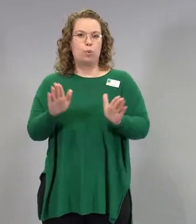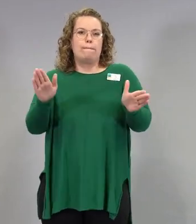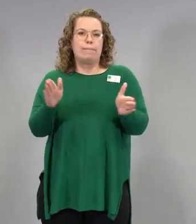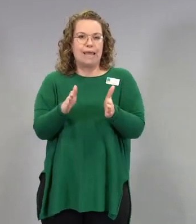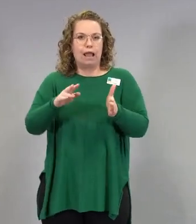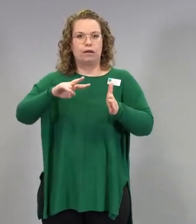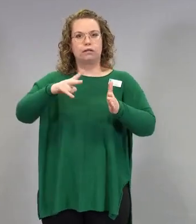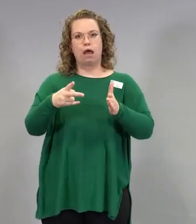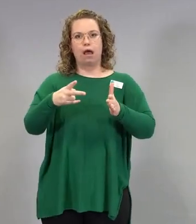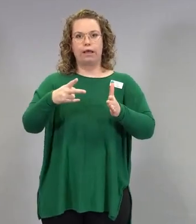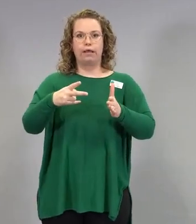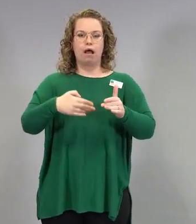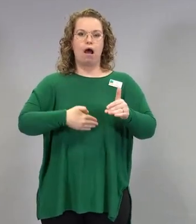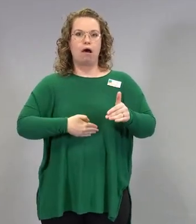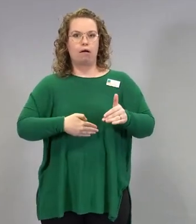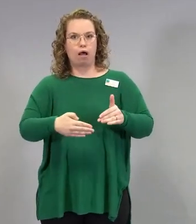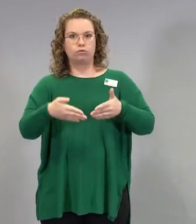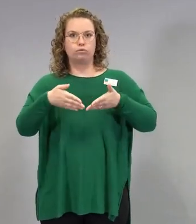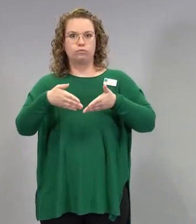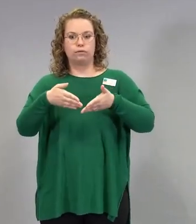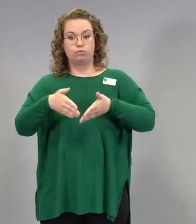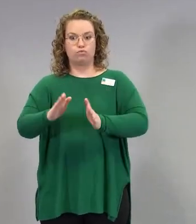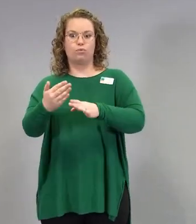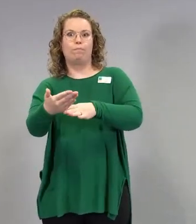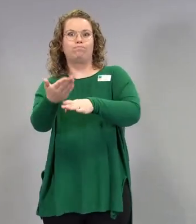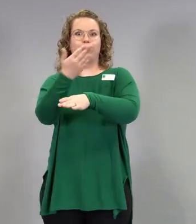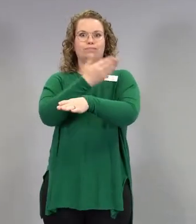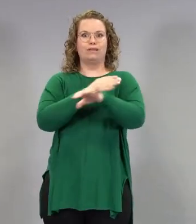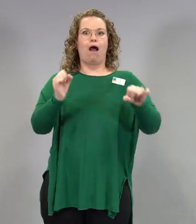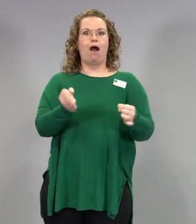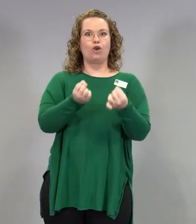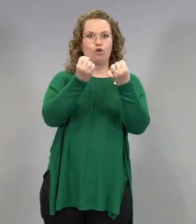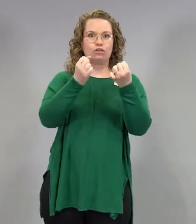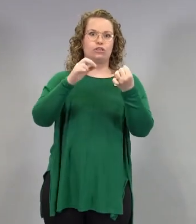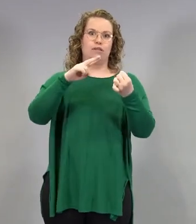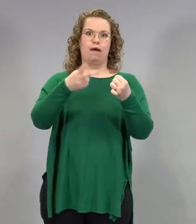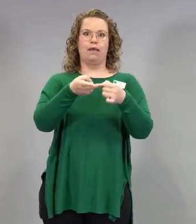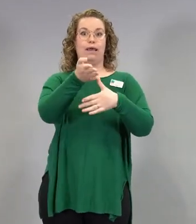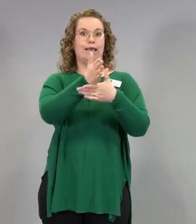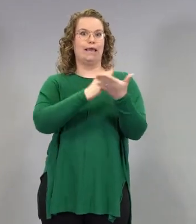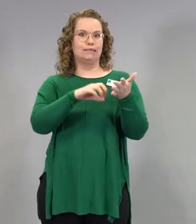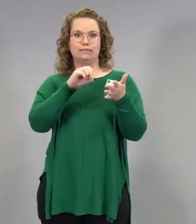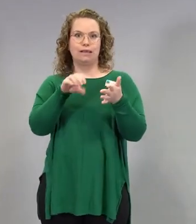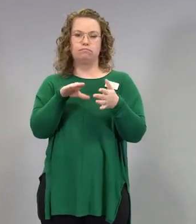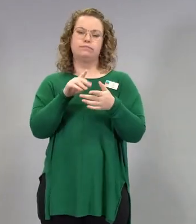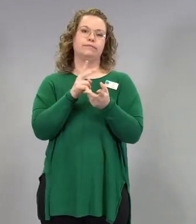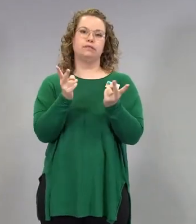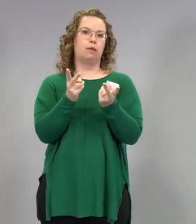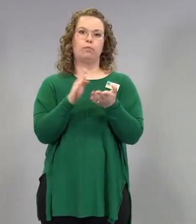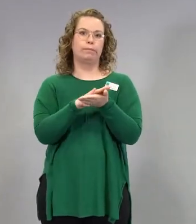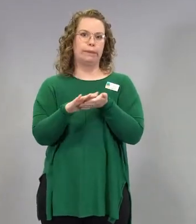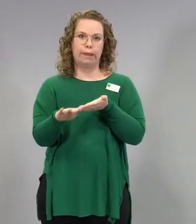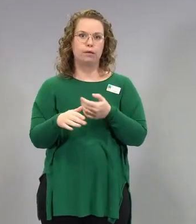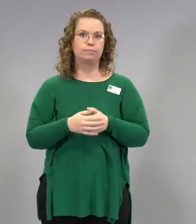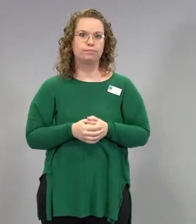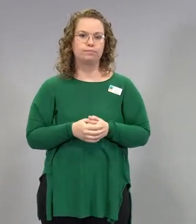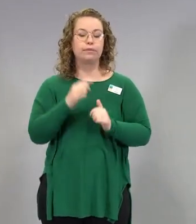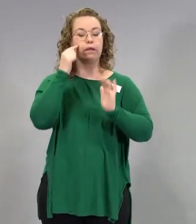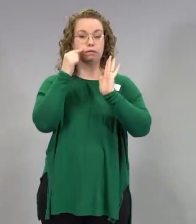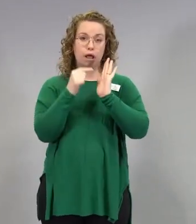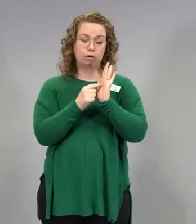keskenmenoja. Siitä näkökulmasta nämä näyttävät ihan hyviltä